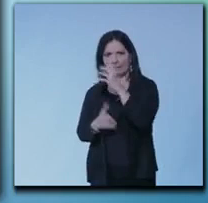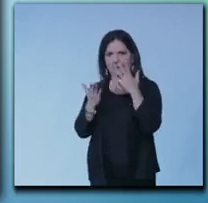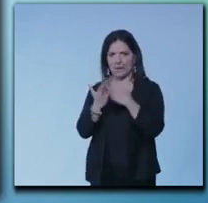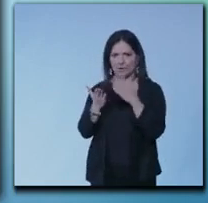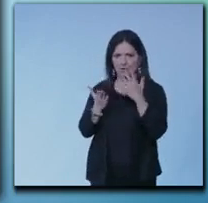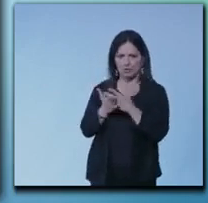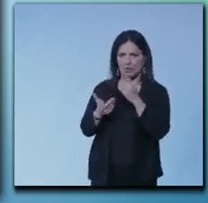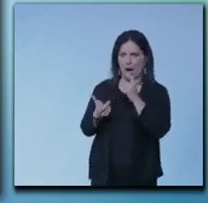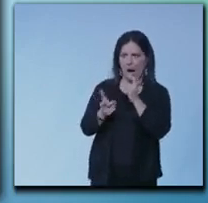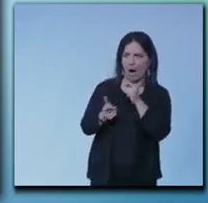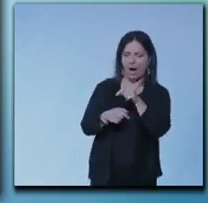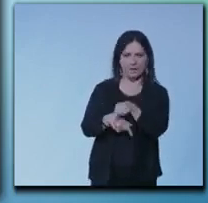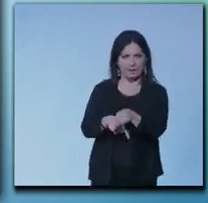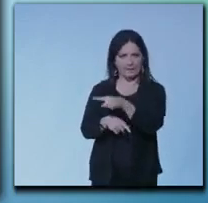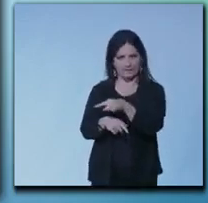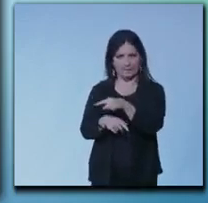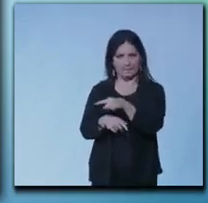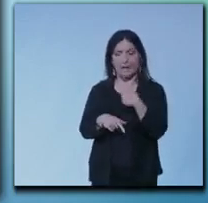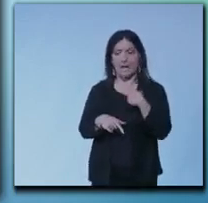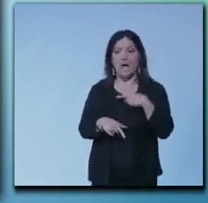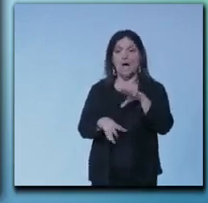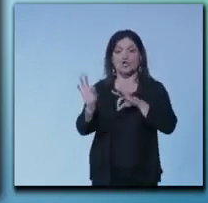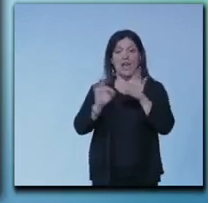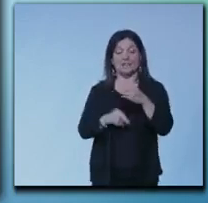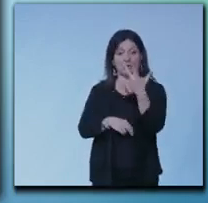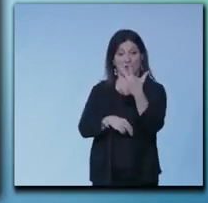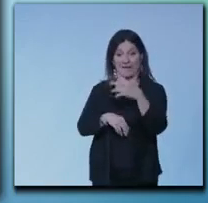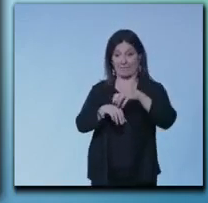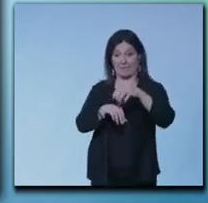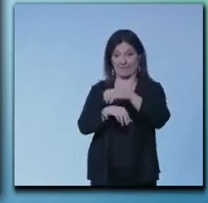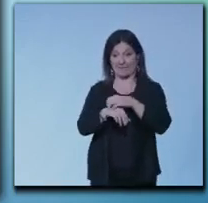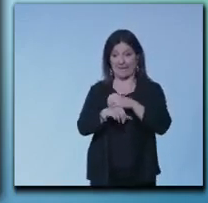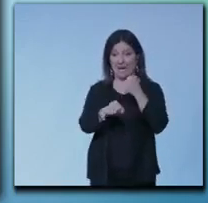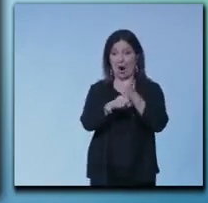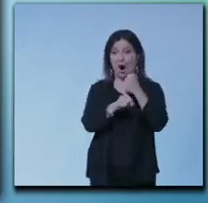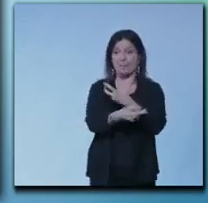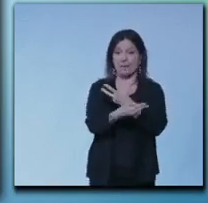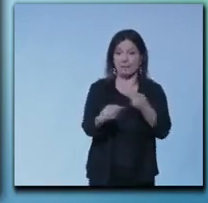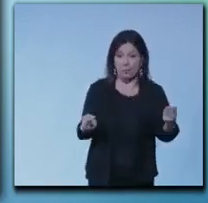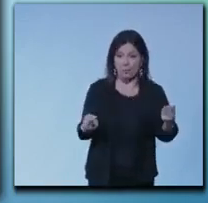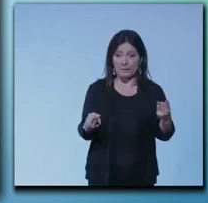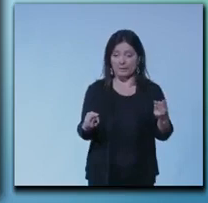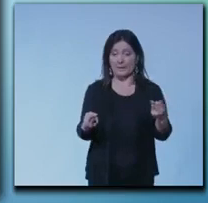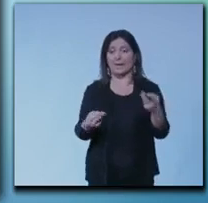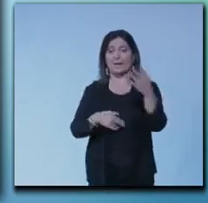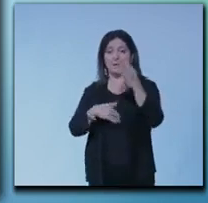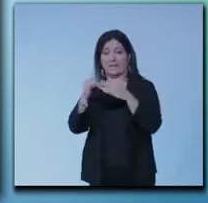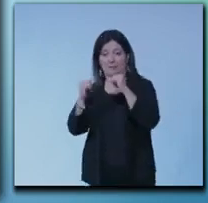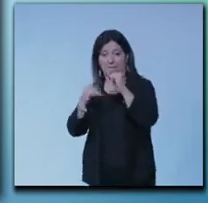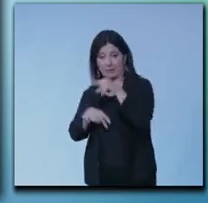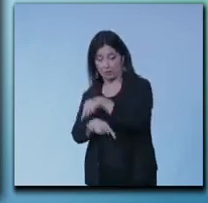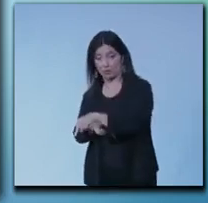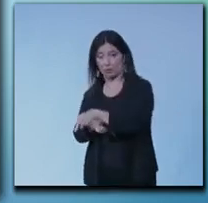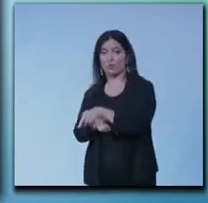tre ministeri in uno, opere pubbliche, infrastrutture, trasporti, casa.